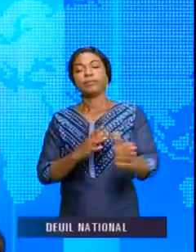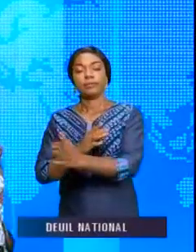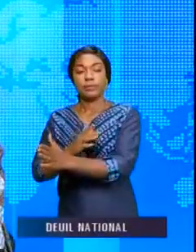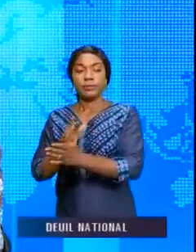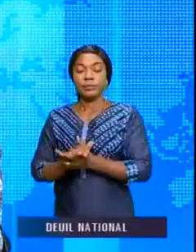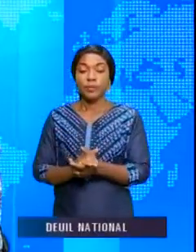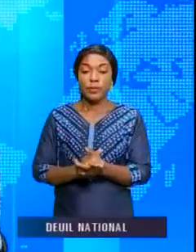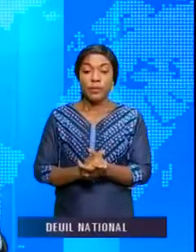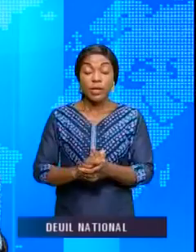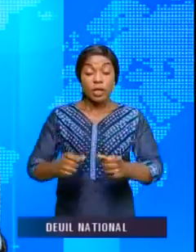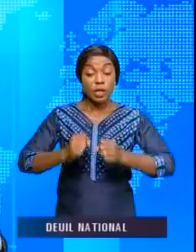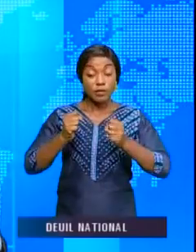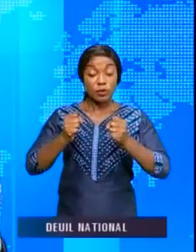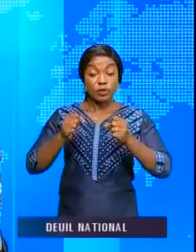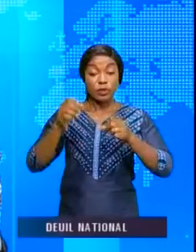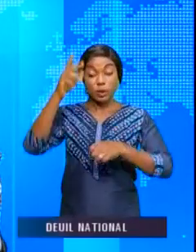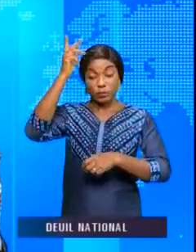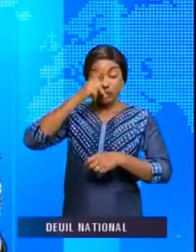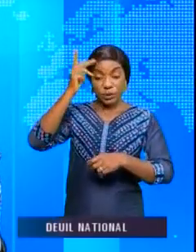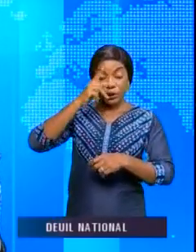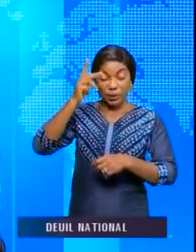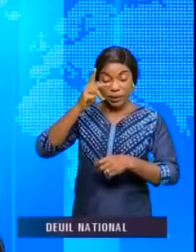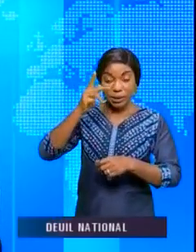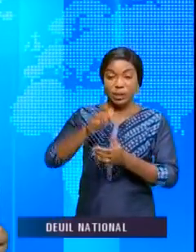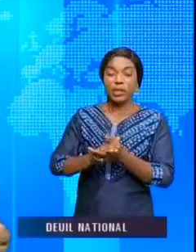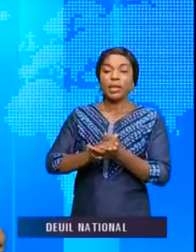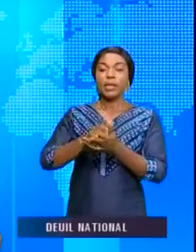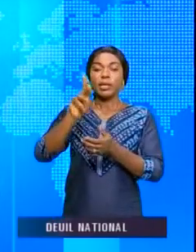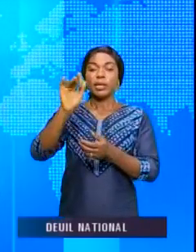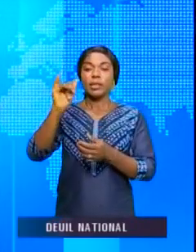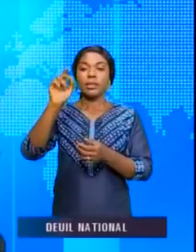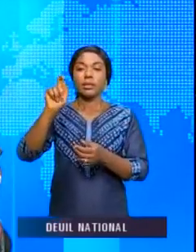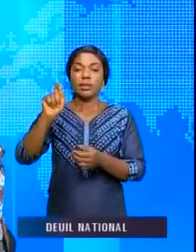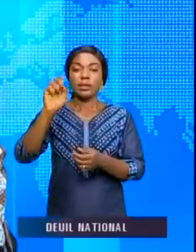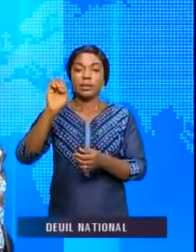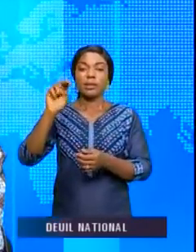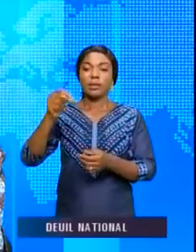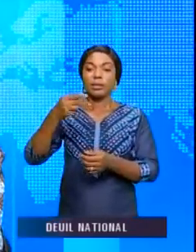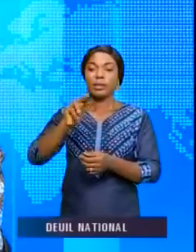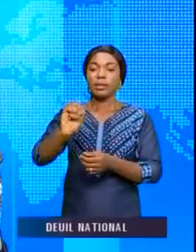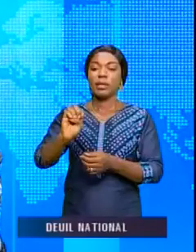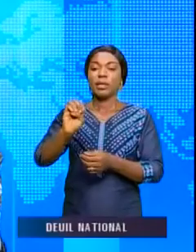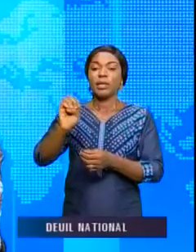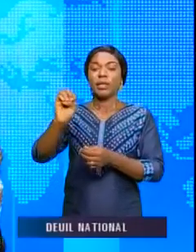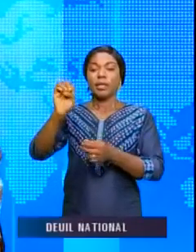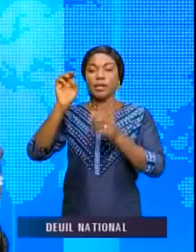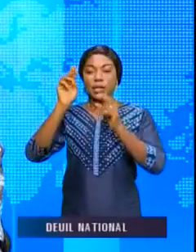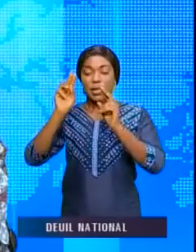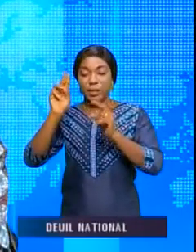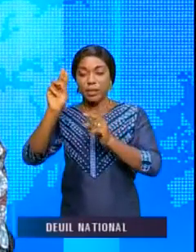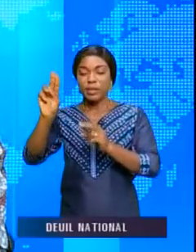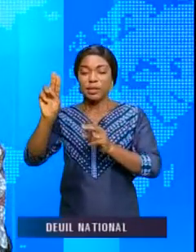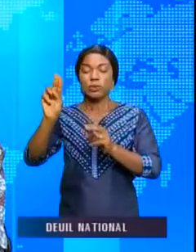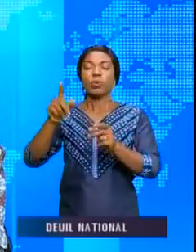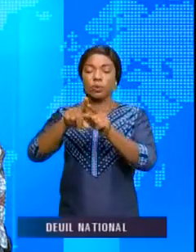plateforme Les Forces Politiques Alliées de l'UDPS de Kitengueyesu s'élargit. Le Rassemblement des Chrétiens Démocrates pour le Progrès vient d'y